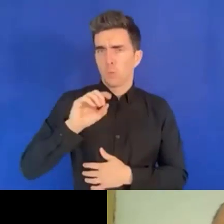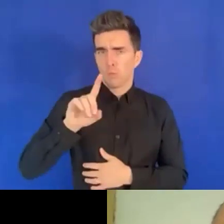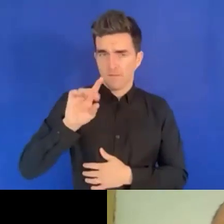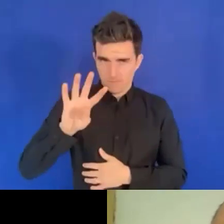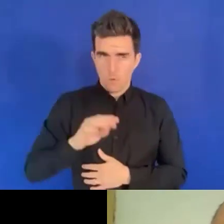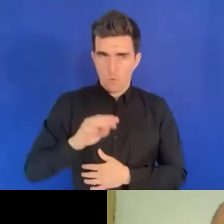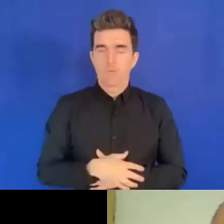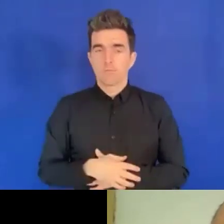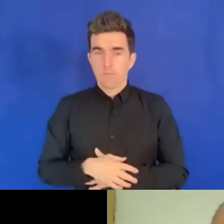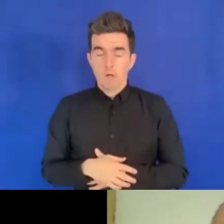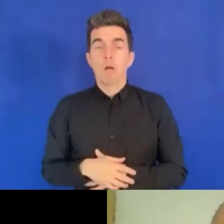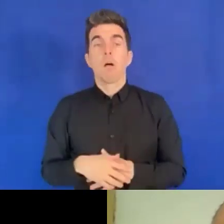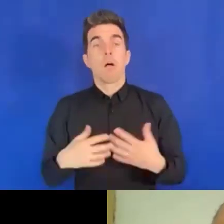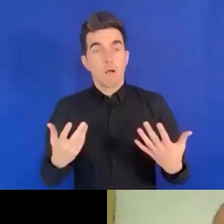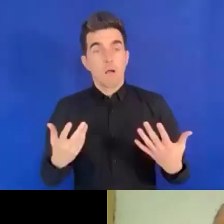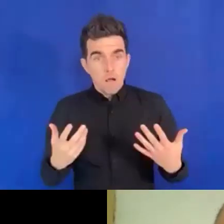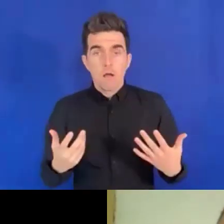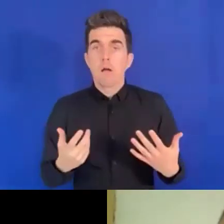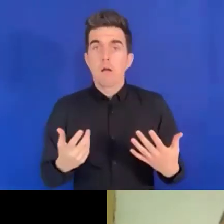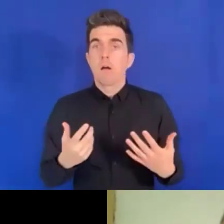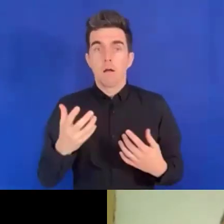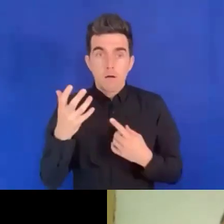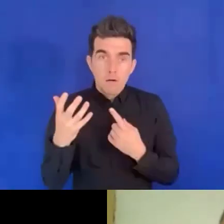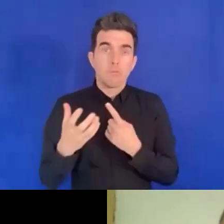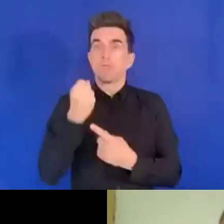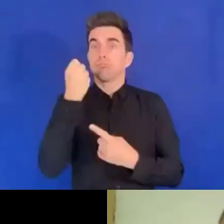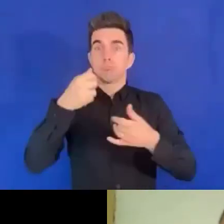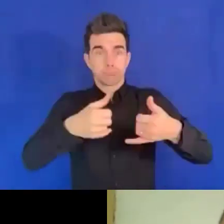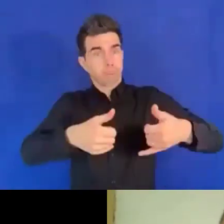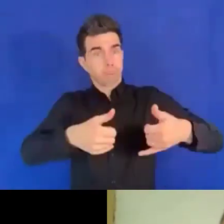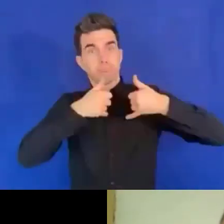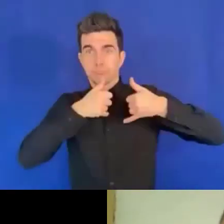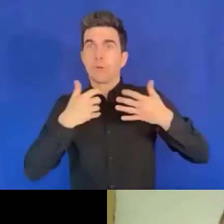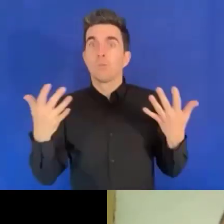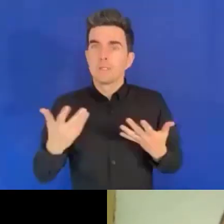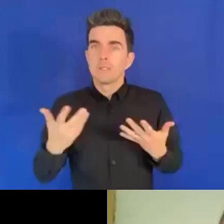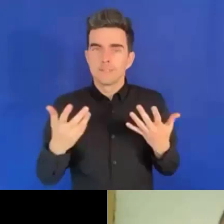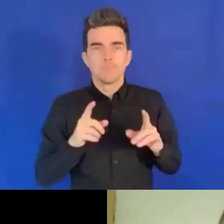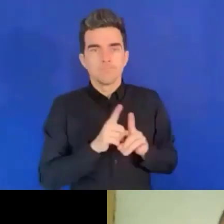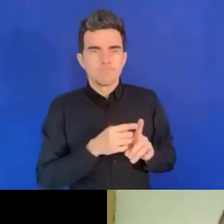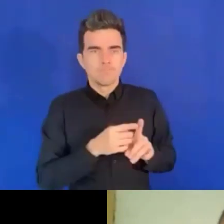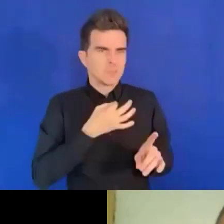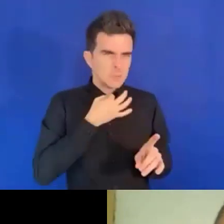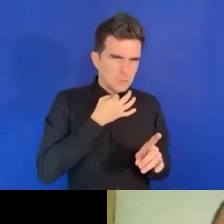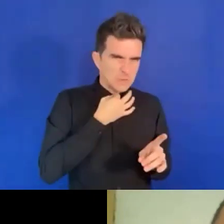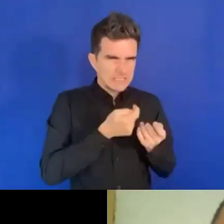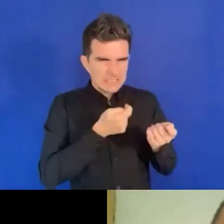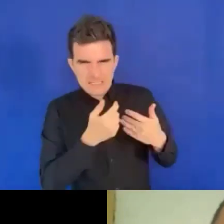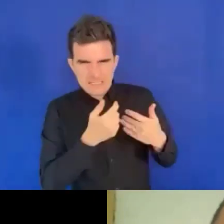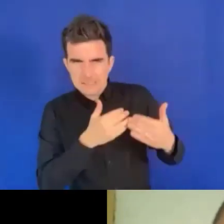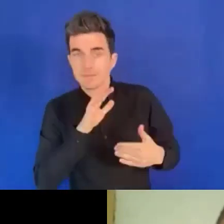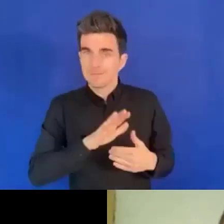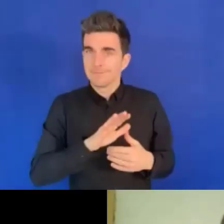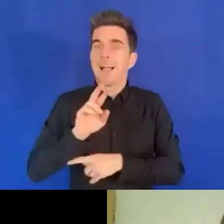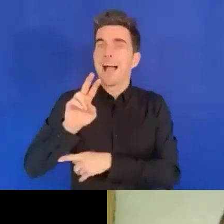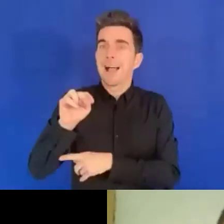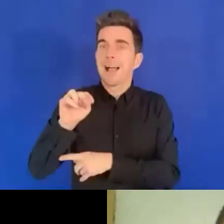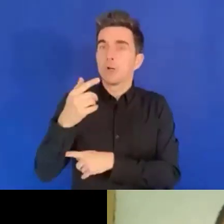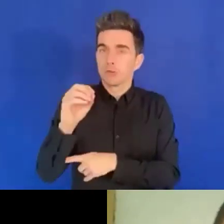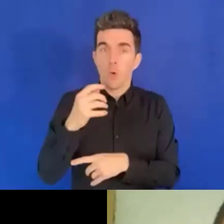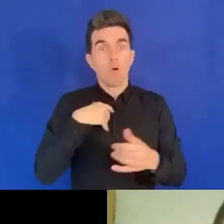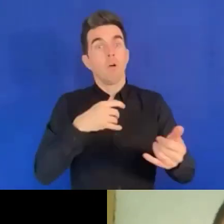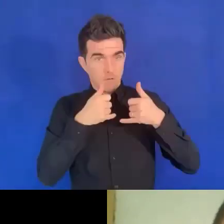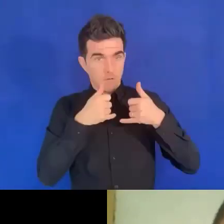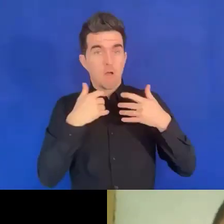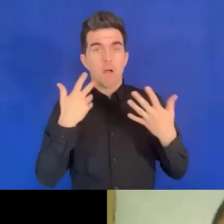nous avons créé un groupe pour la politique locale en collaboration avec